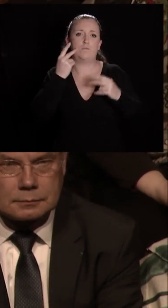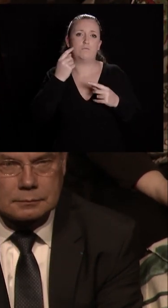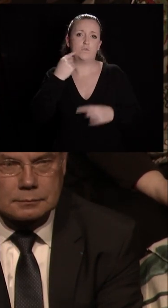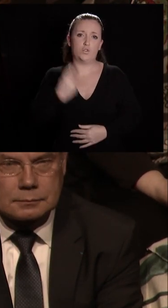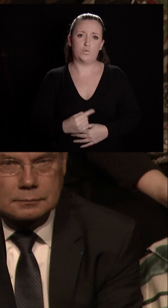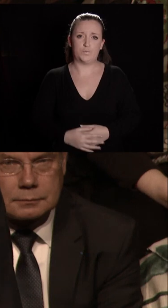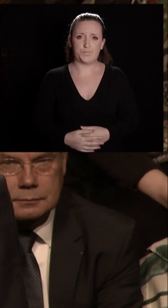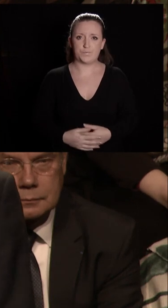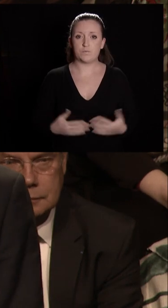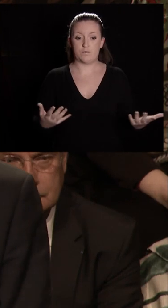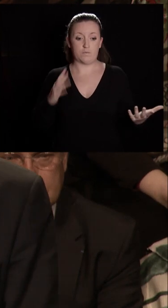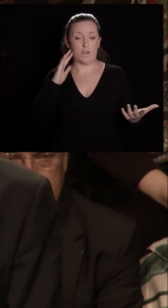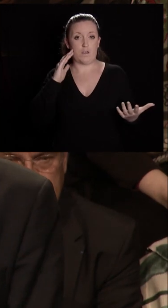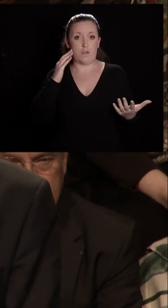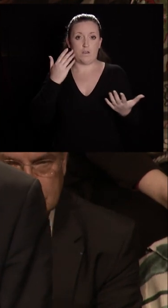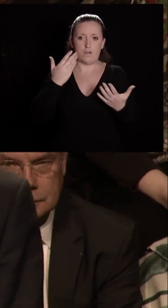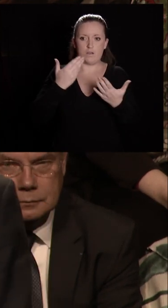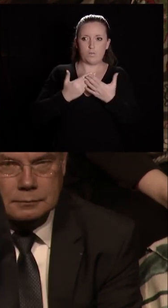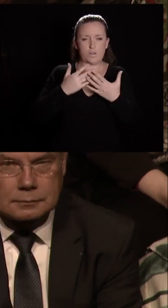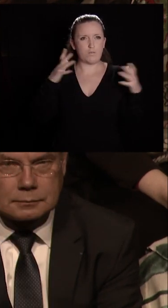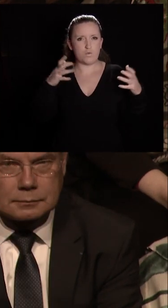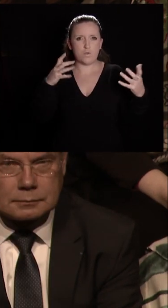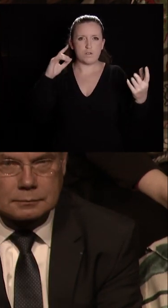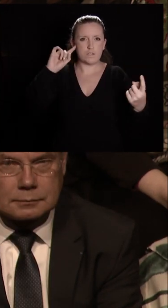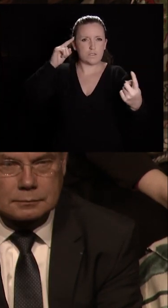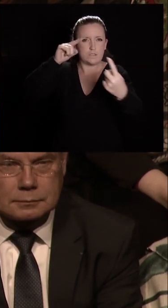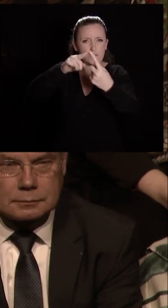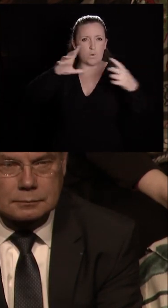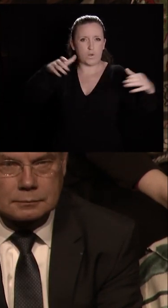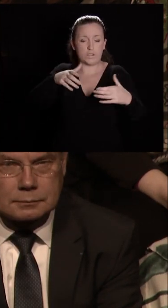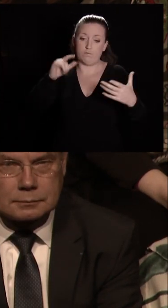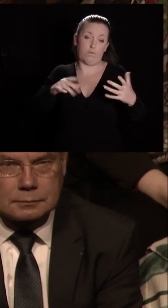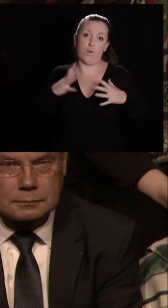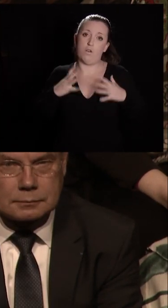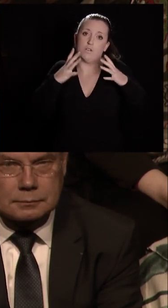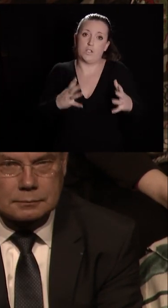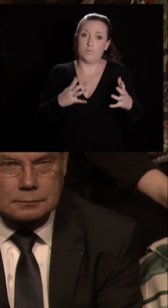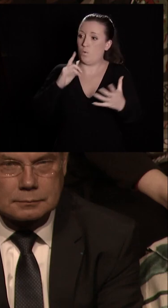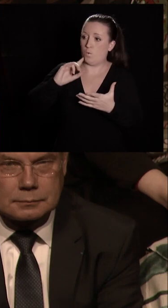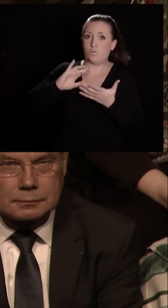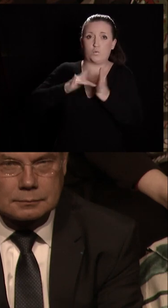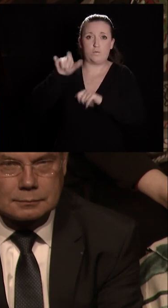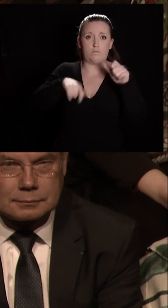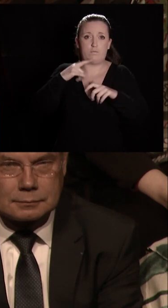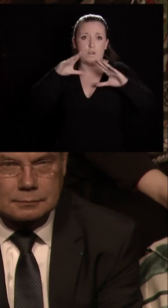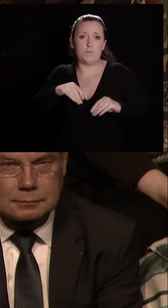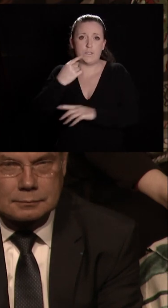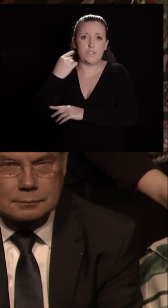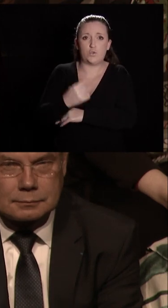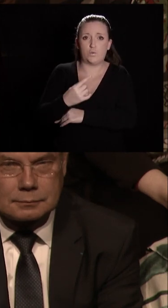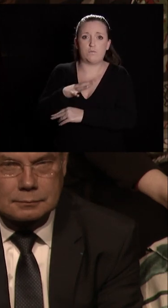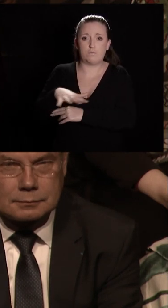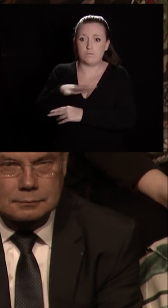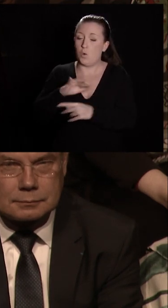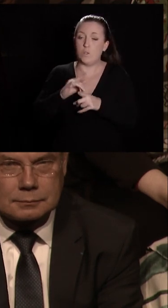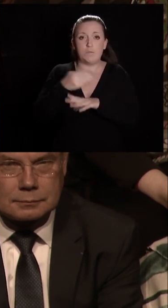permettre la réalisation d'une grande ambition collective, faut bien sûr l'engagement des Dijonaises et des Dijonais, des habitants de toute